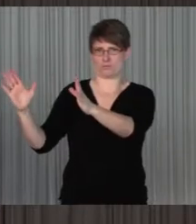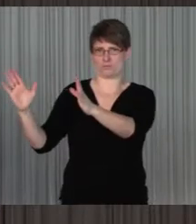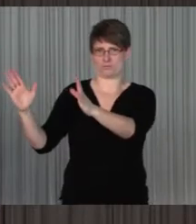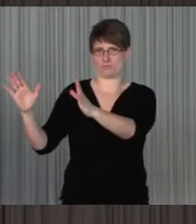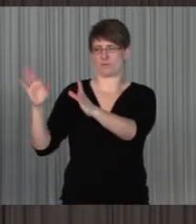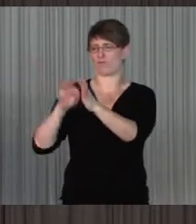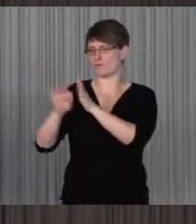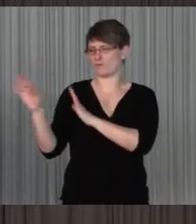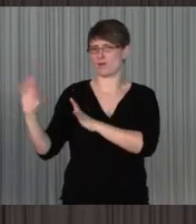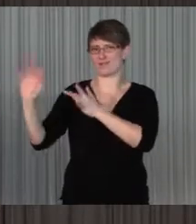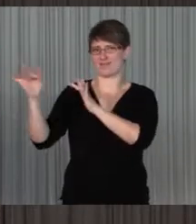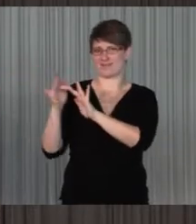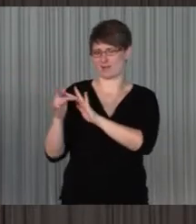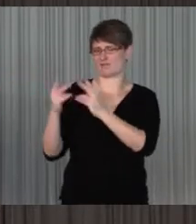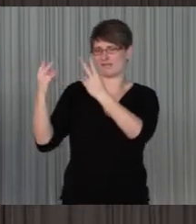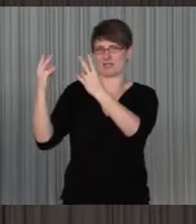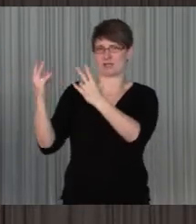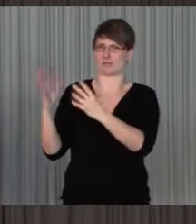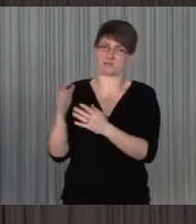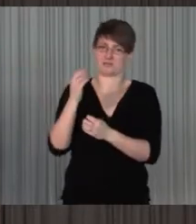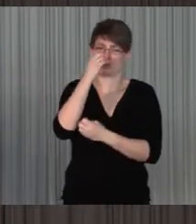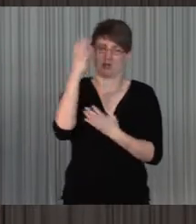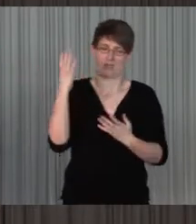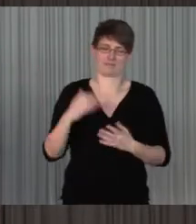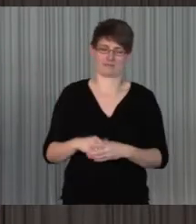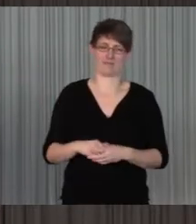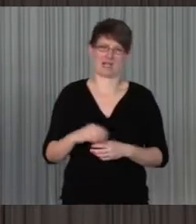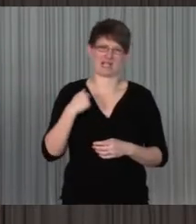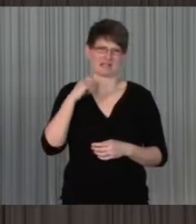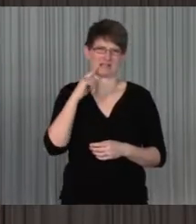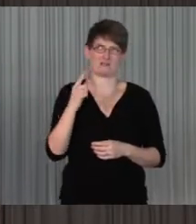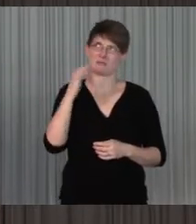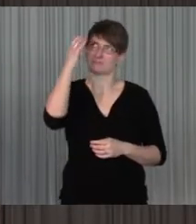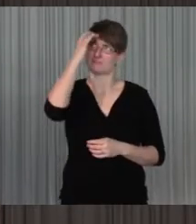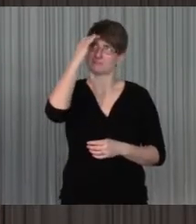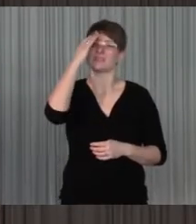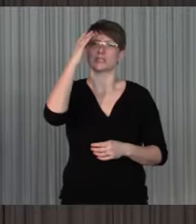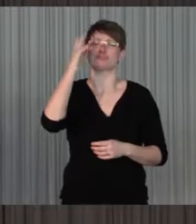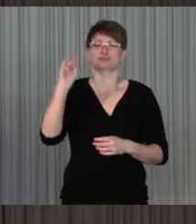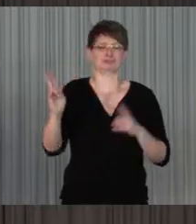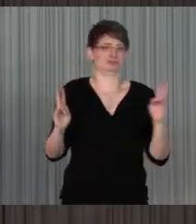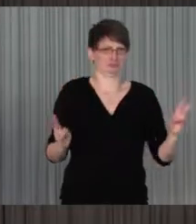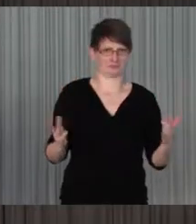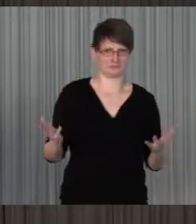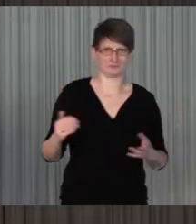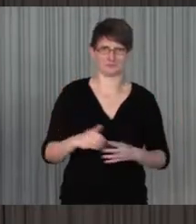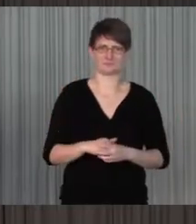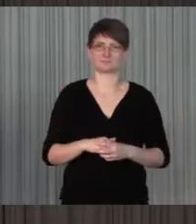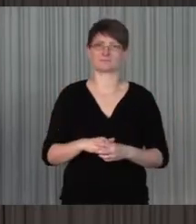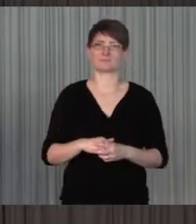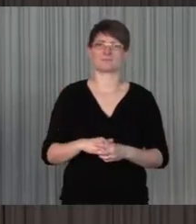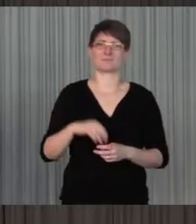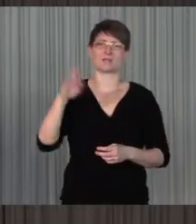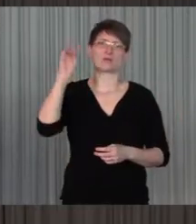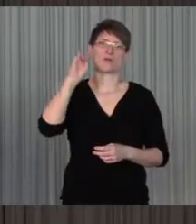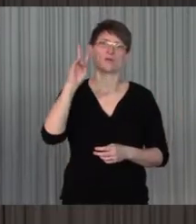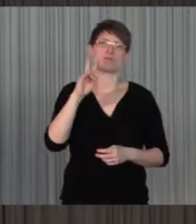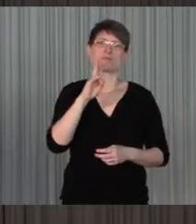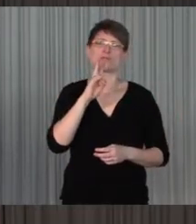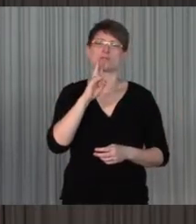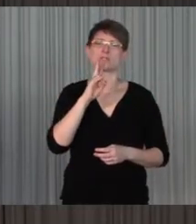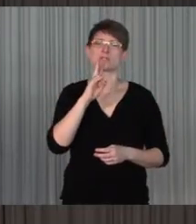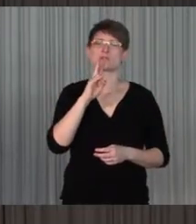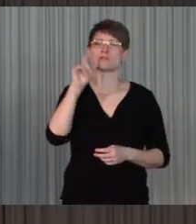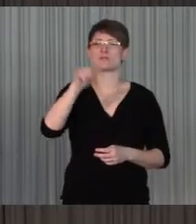das Internet hat, kann man sich auch erklären wenn man ein bisschen darüber nachdenkt, dass das so ist. Und Gehörlose und Menschen mit körperlich